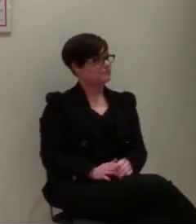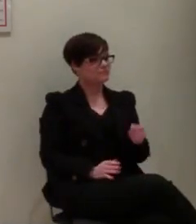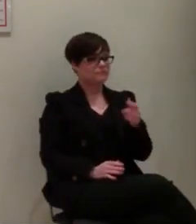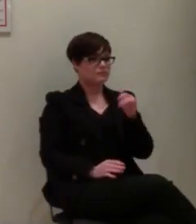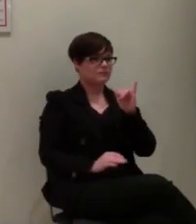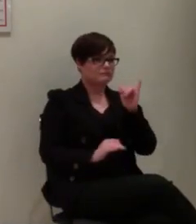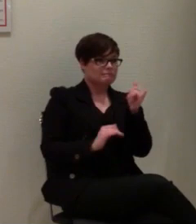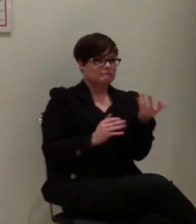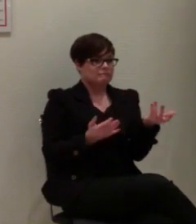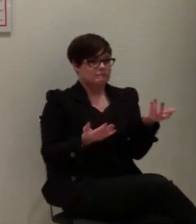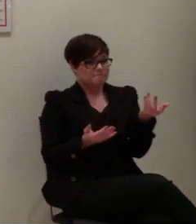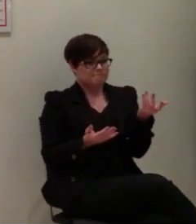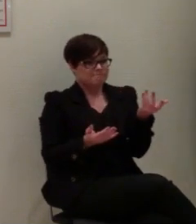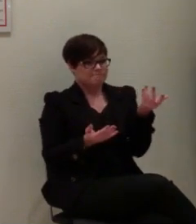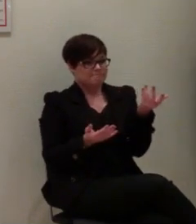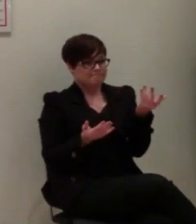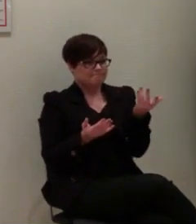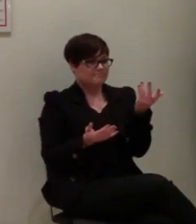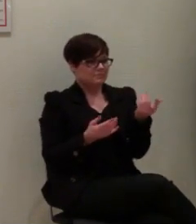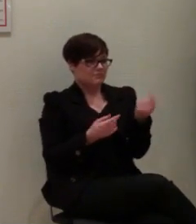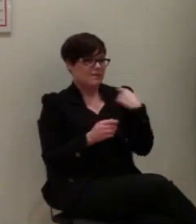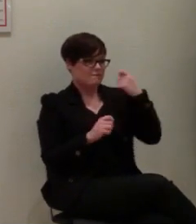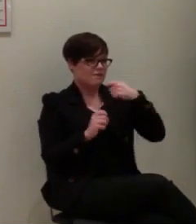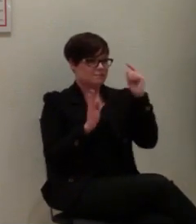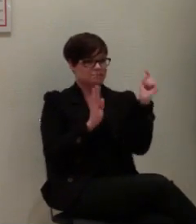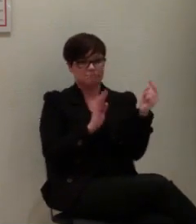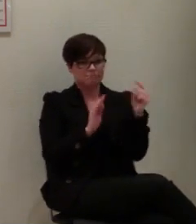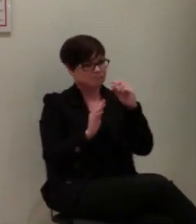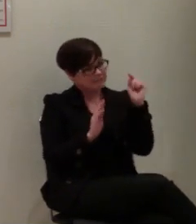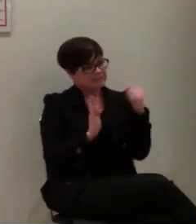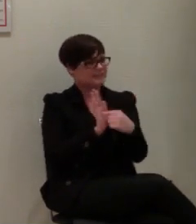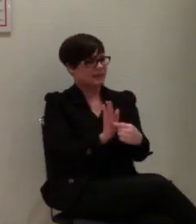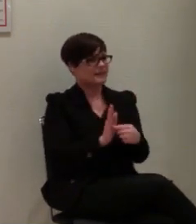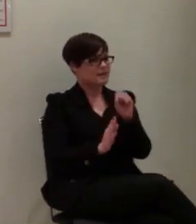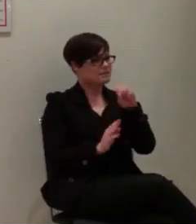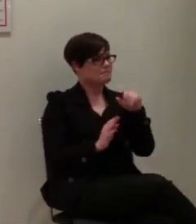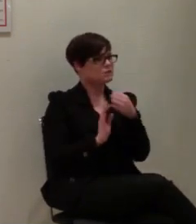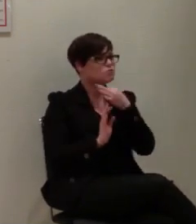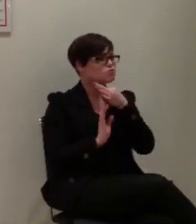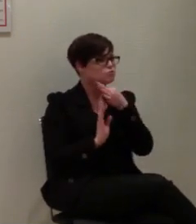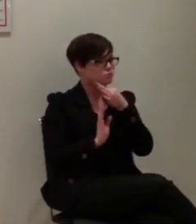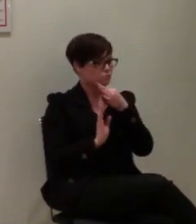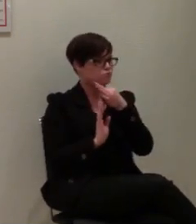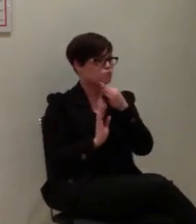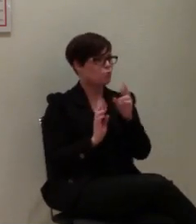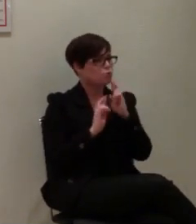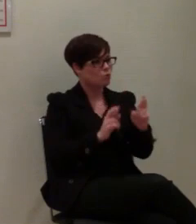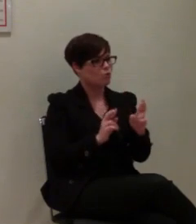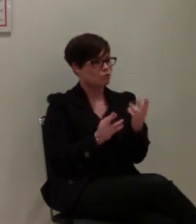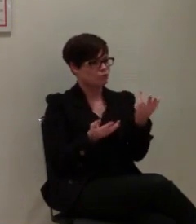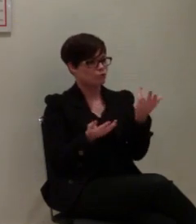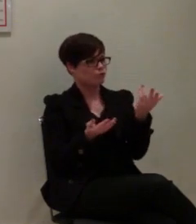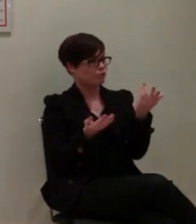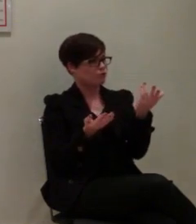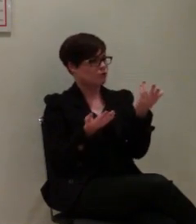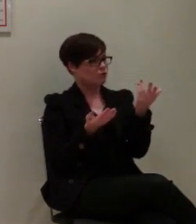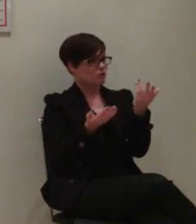Ja, wir haben ja jetzt den Film gesehen zu dem SMS-Notruf. Das wäre ja für viele